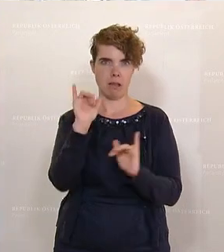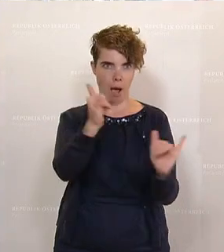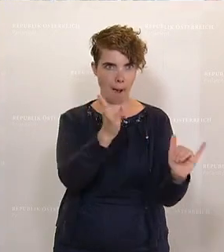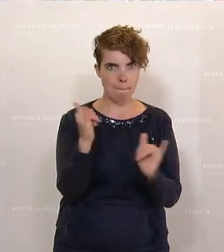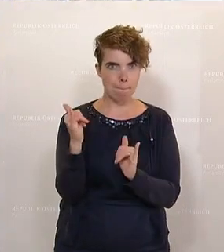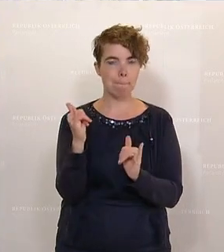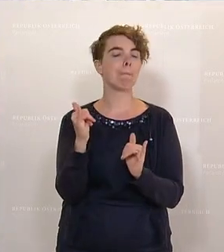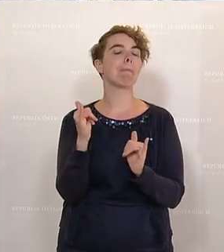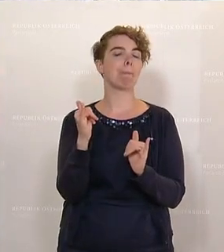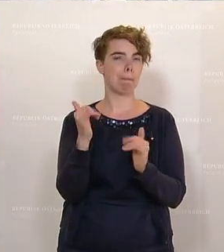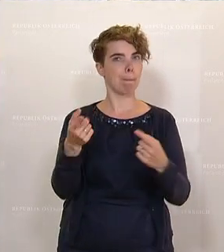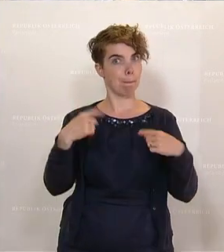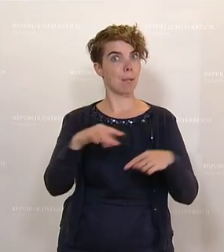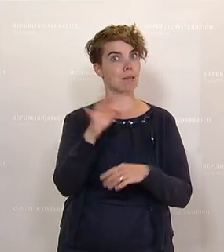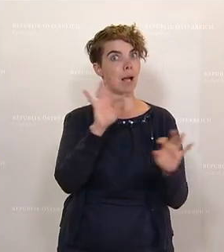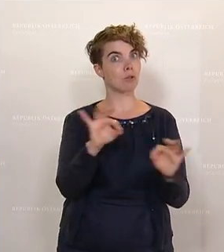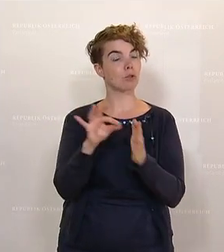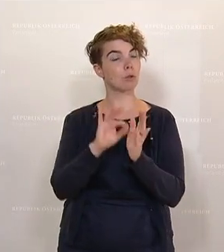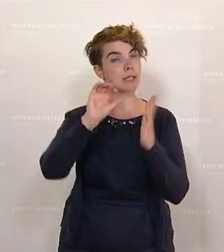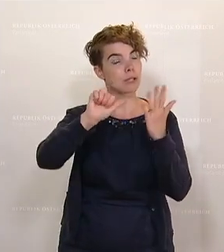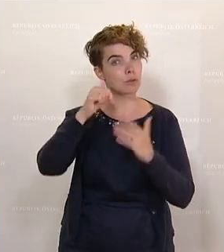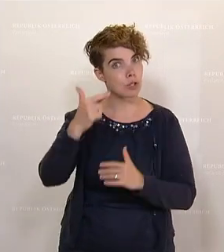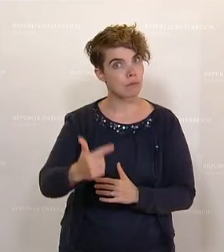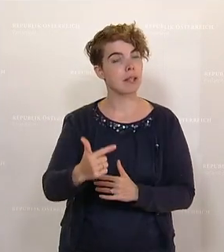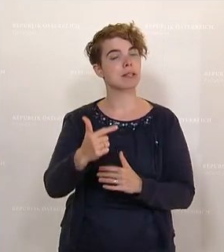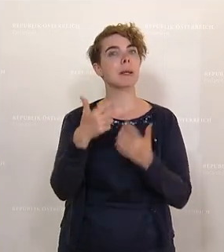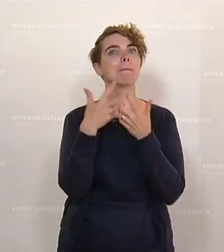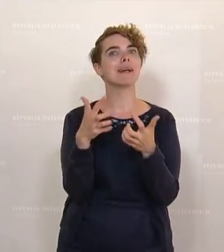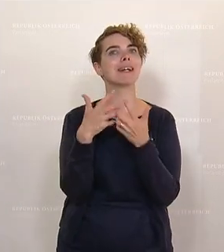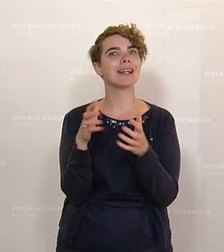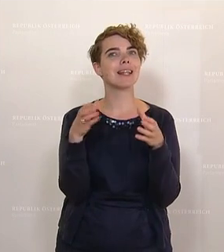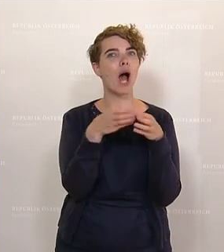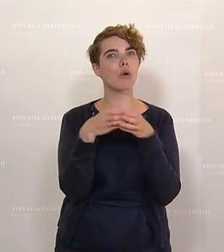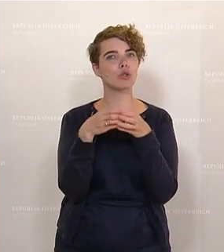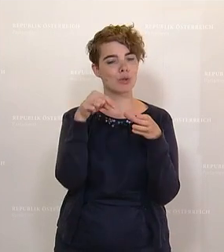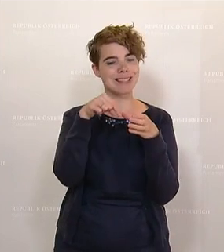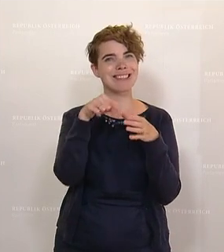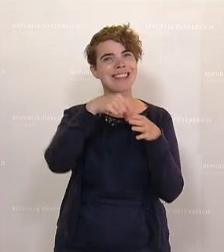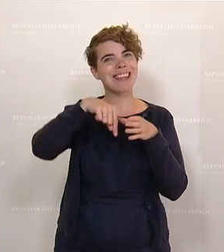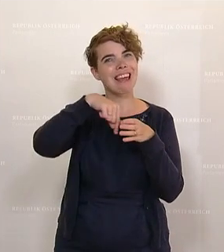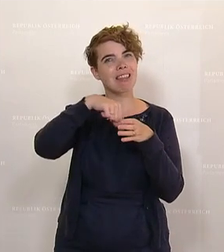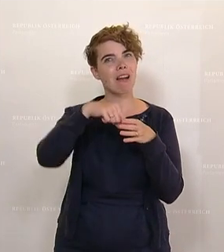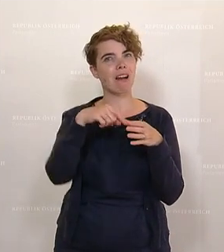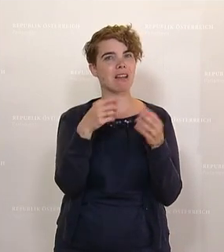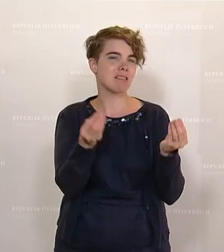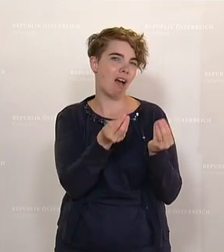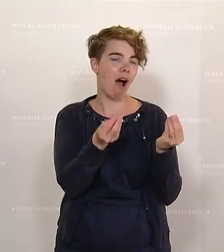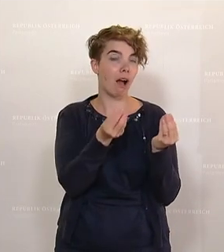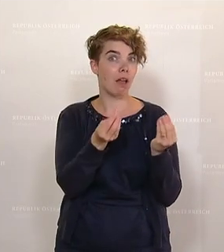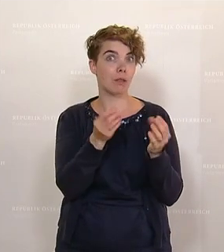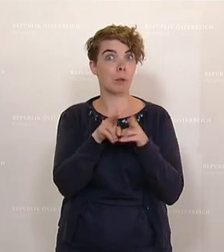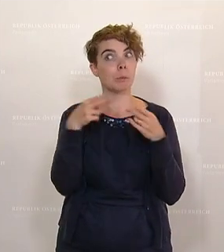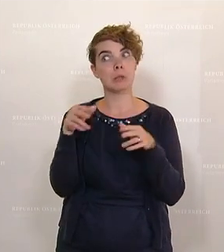Wir kommen nun zum Tagesordnungspunkt 26 der Tagesordnung. Das ist der Bericht des Ausschusses für Innere Angelegenheiten. darf den Herrn